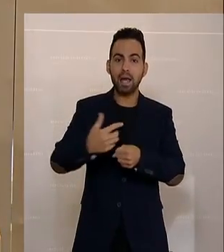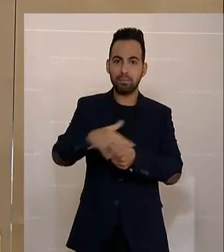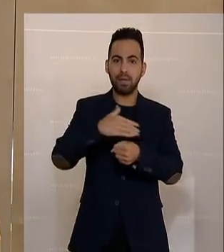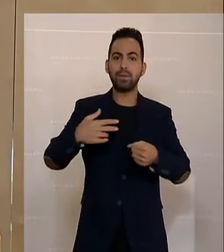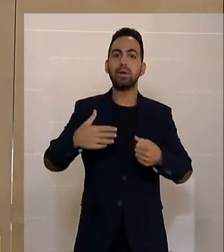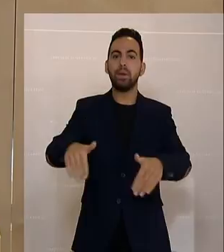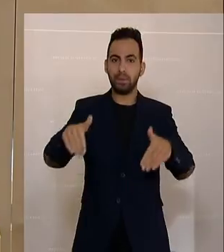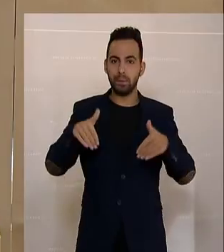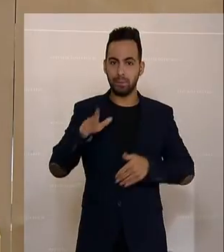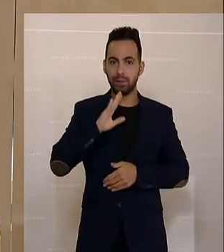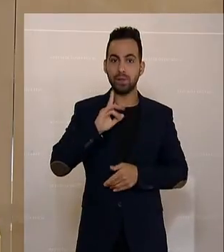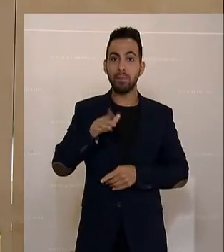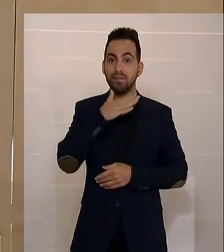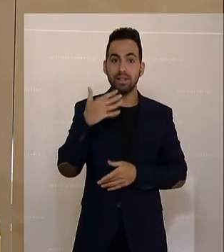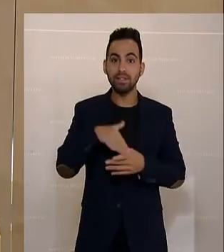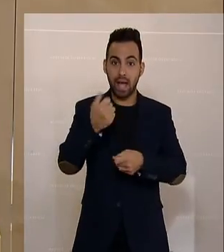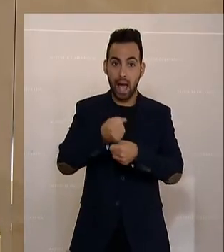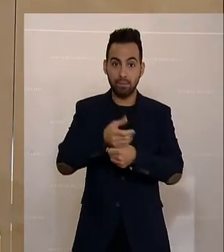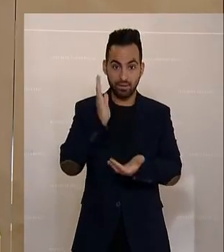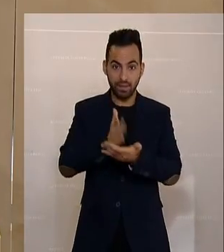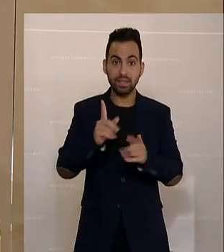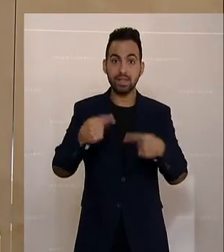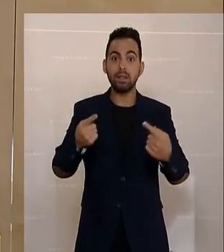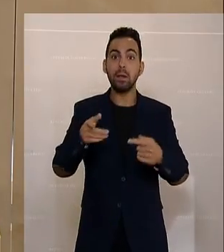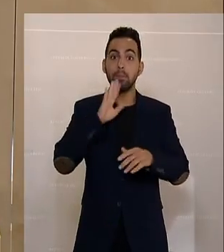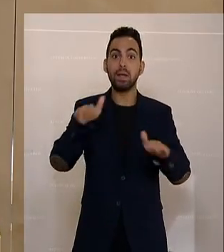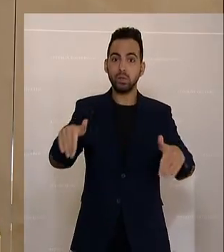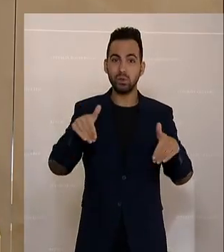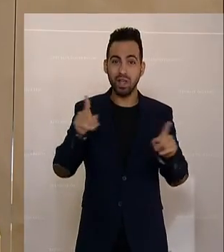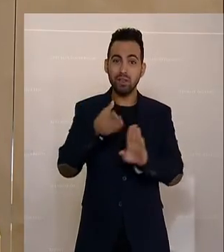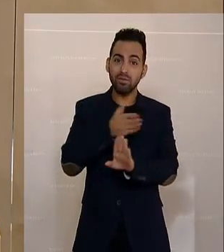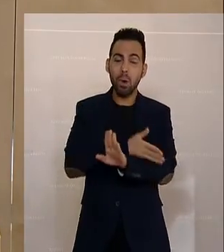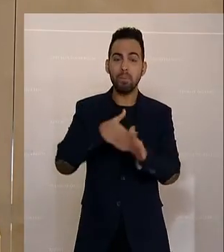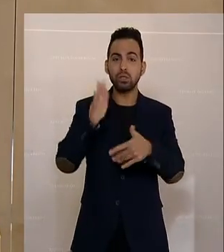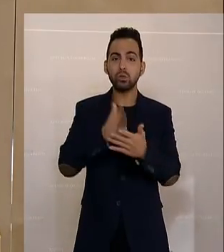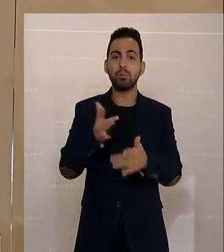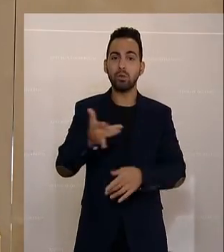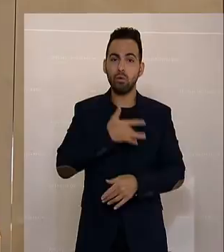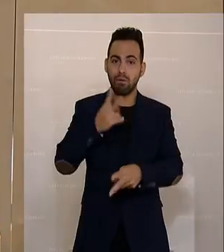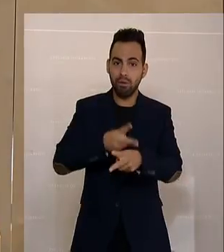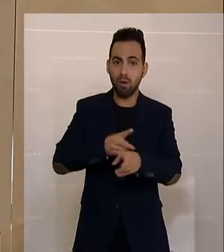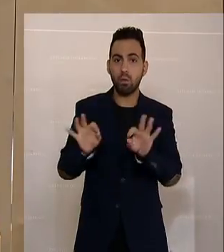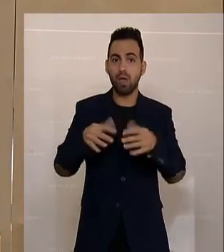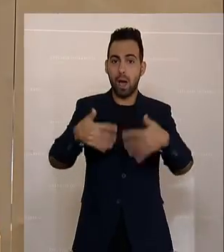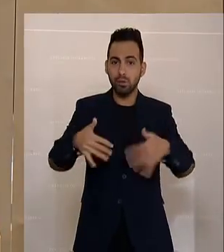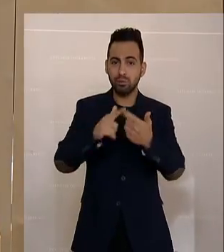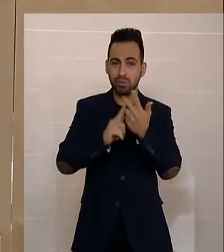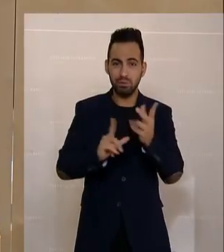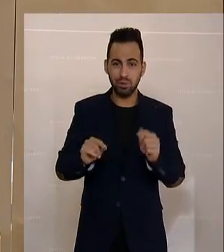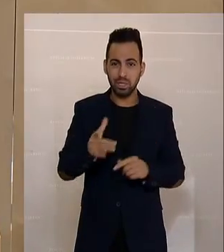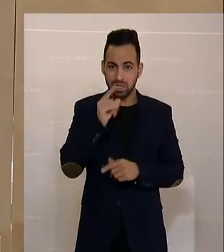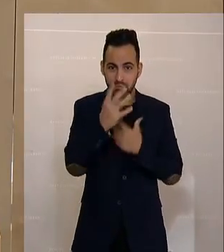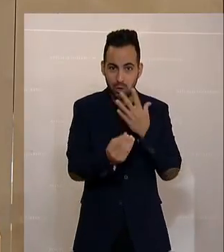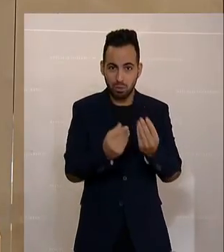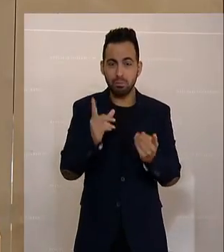Aber wir haben viele, die gehen aus der Arbeit nicht in die Pension, die sind vorher krank, die sind vorher arbeitslos. Also die Gründe, das war es nicht, dann würde ich dich